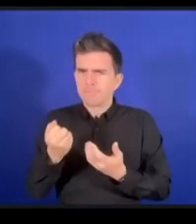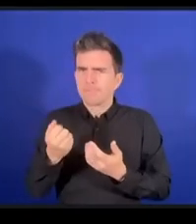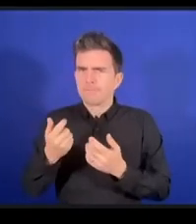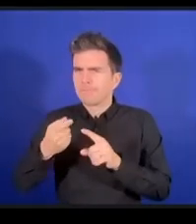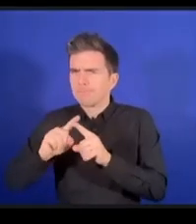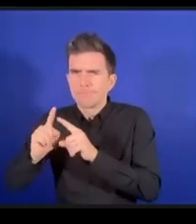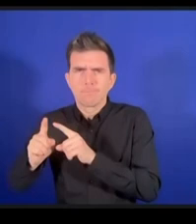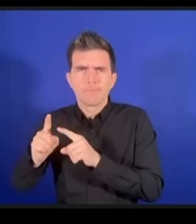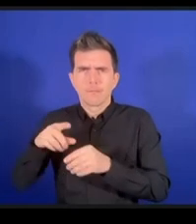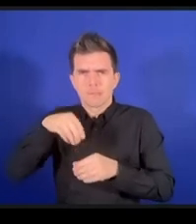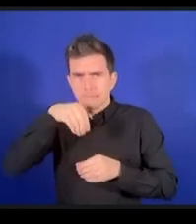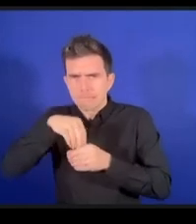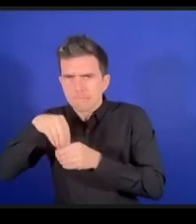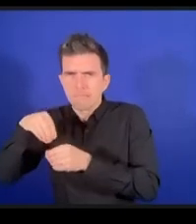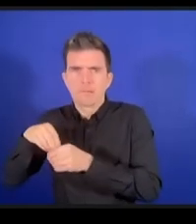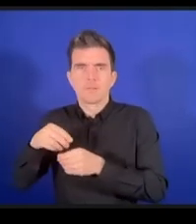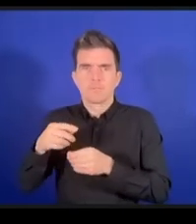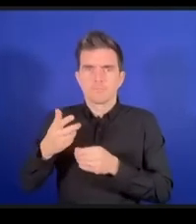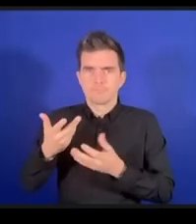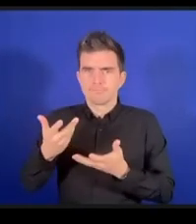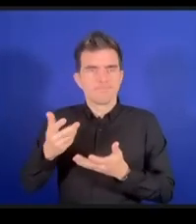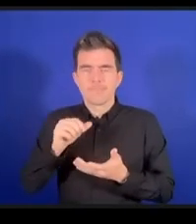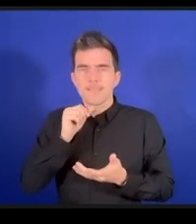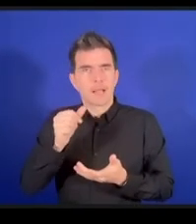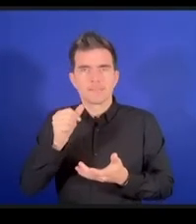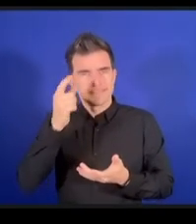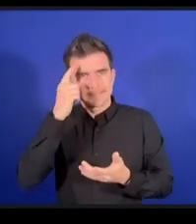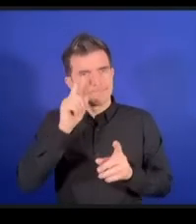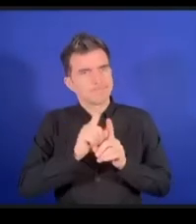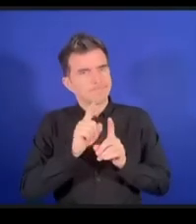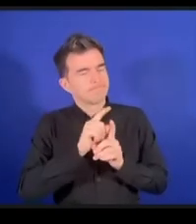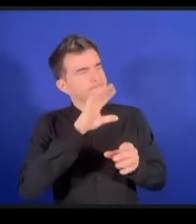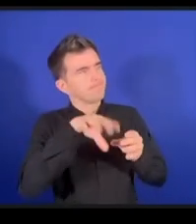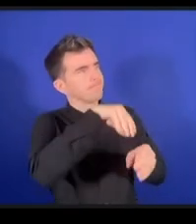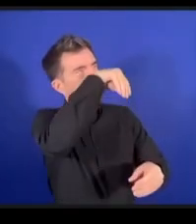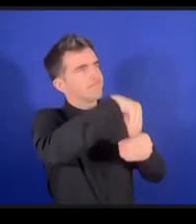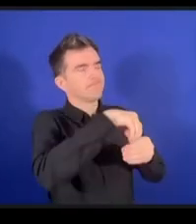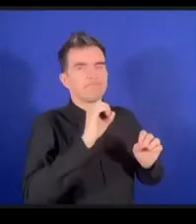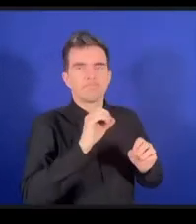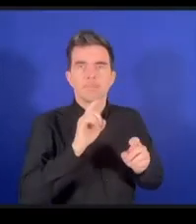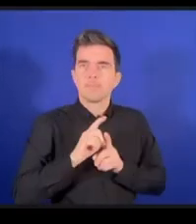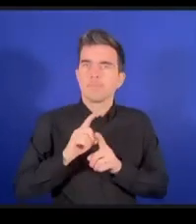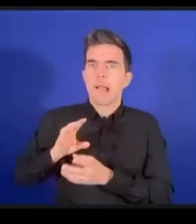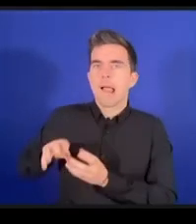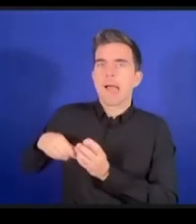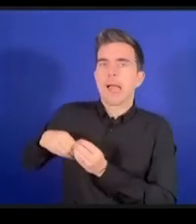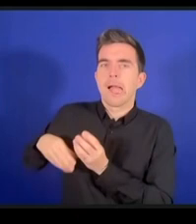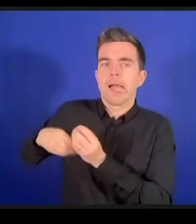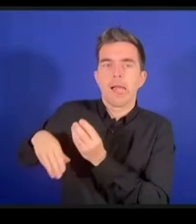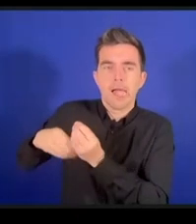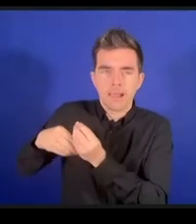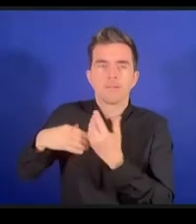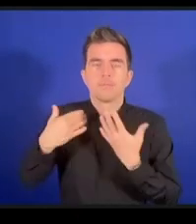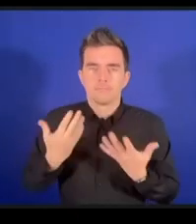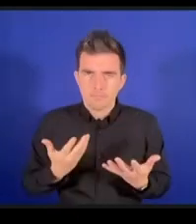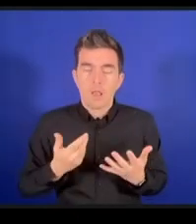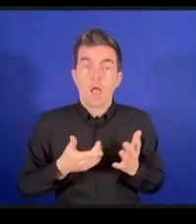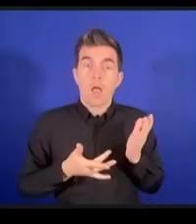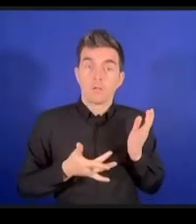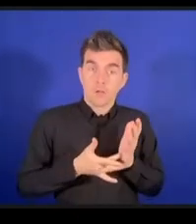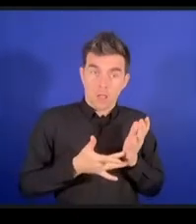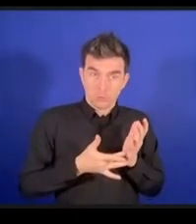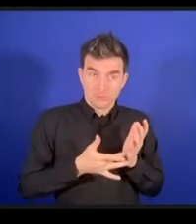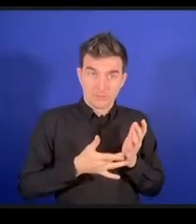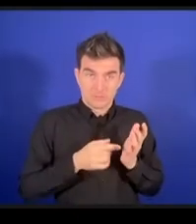られていないのでこういったアクセスできないということがありましたこういったテクノロジーつまりそういったコンテンツを入れたと